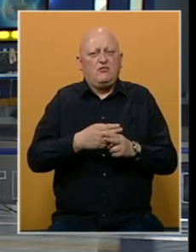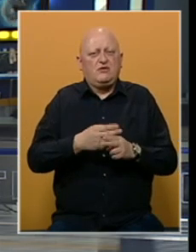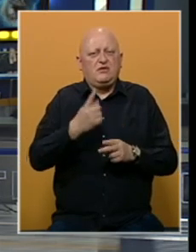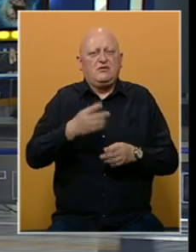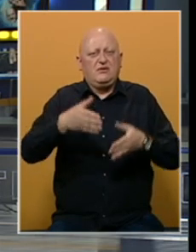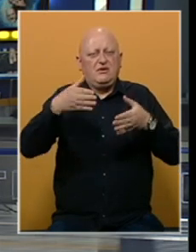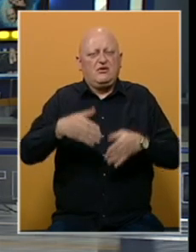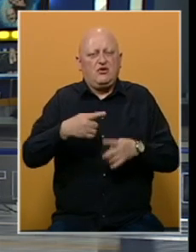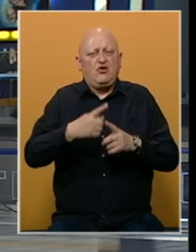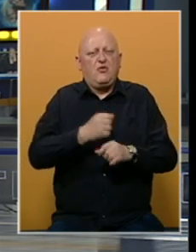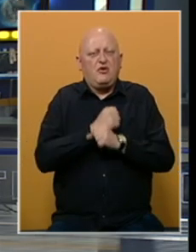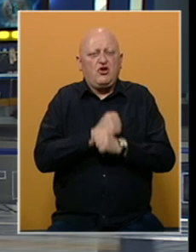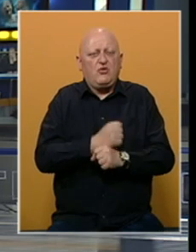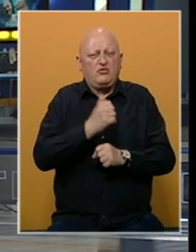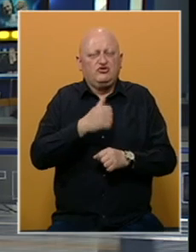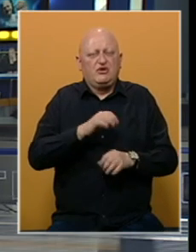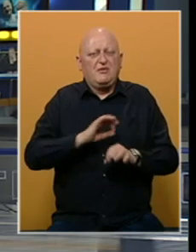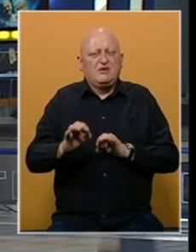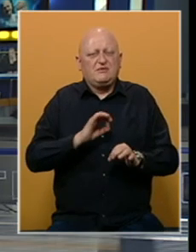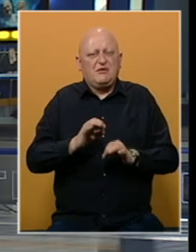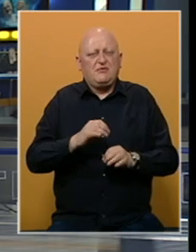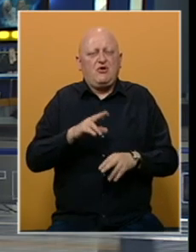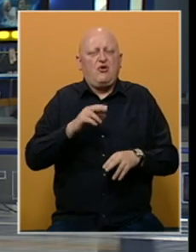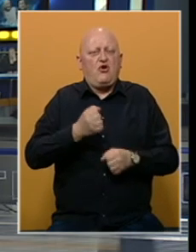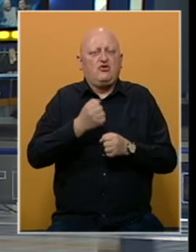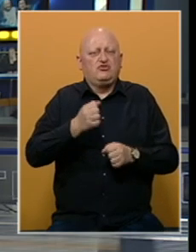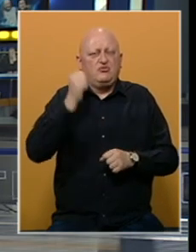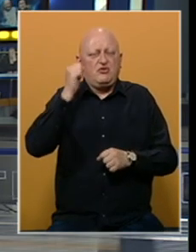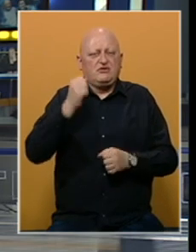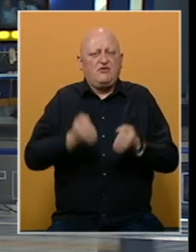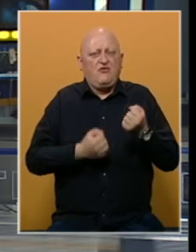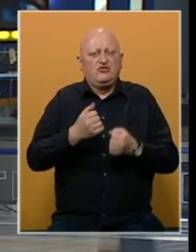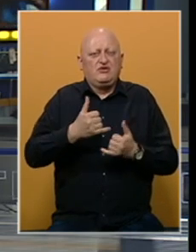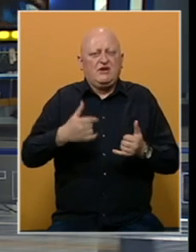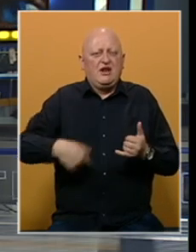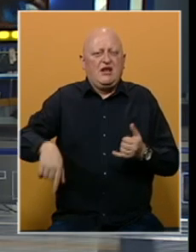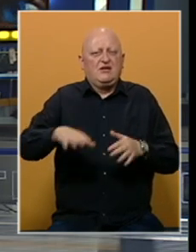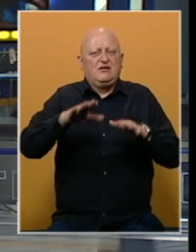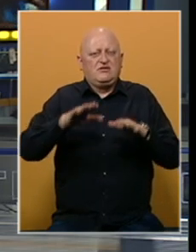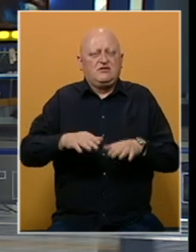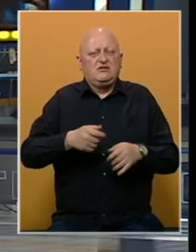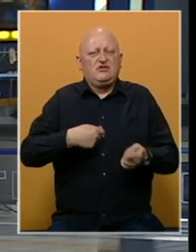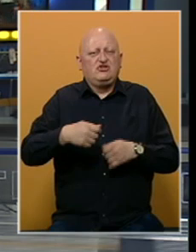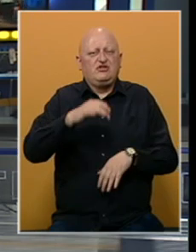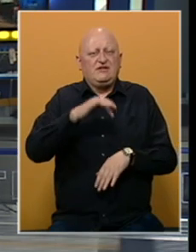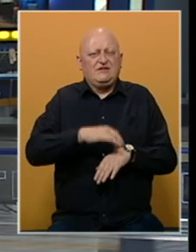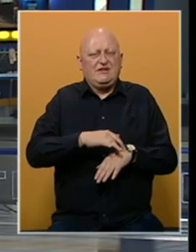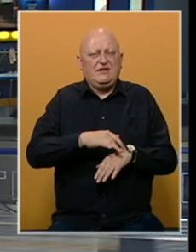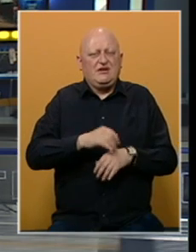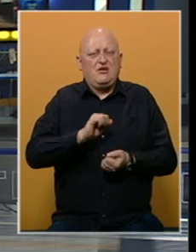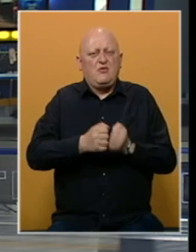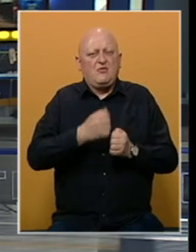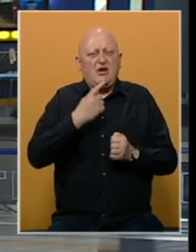Po sloganom i grobi rob, šta nam još spremate, održali su proteste vožnjom, gradom i zaustavljanjem kod tržnih centara.